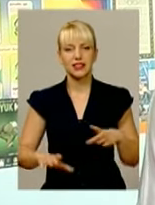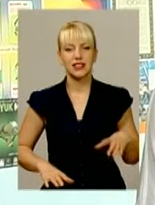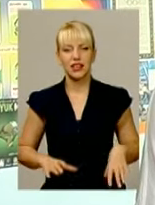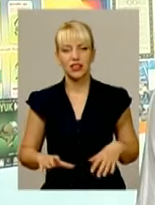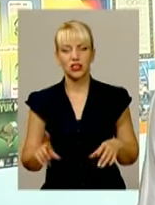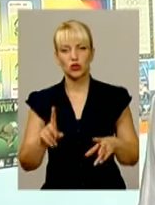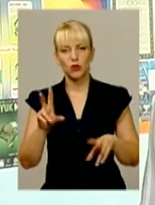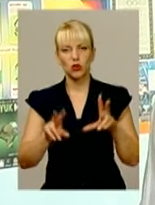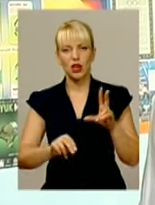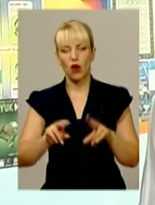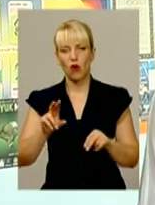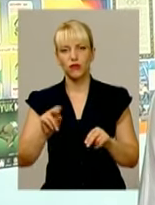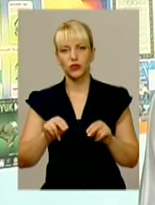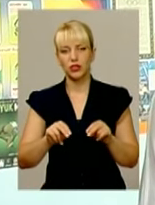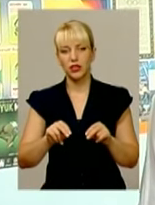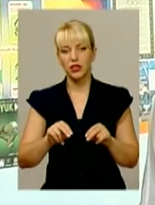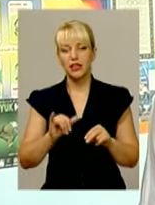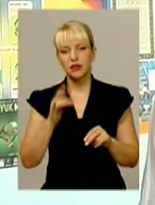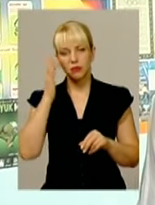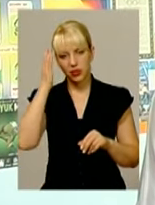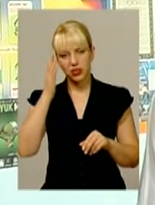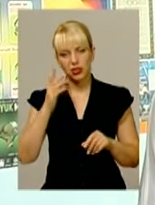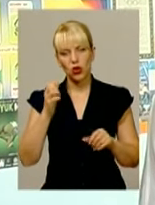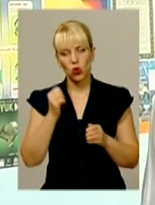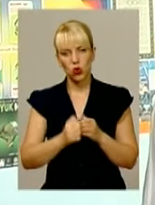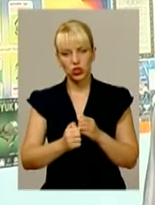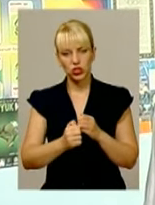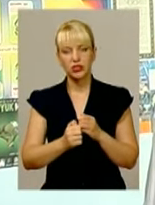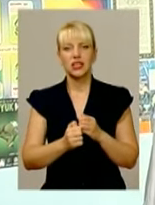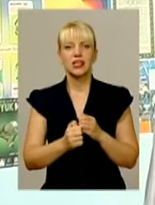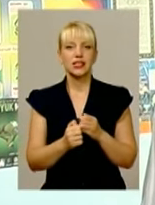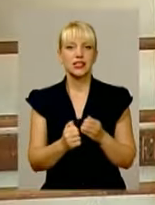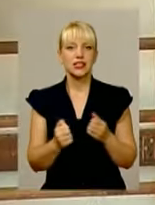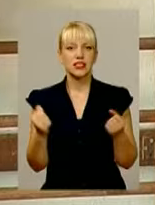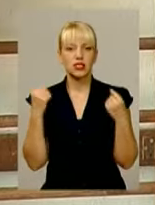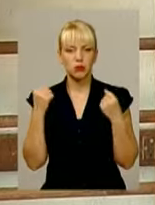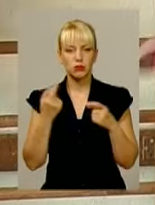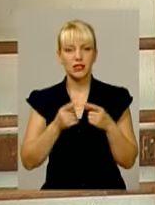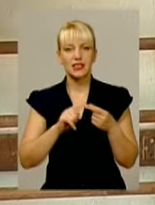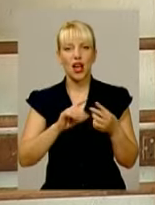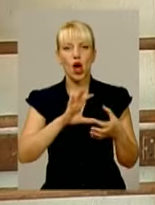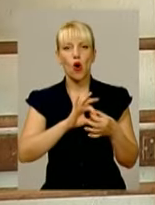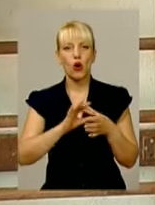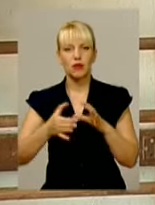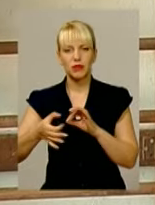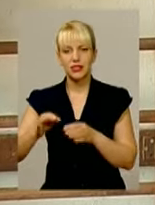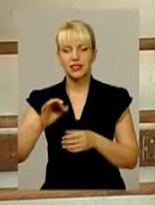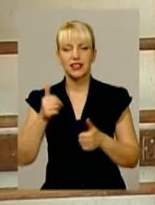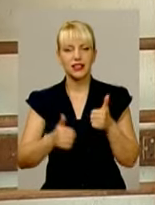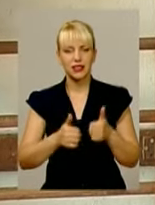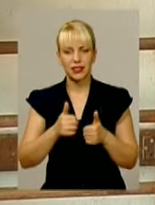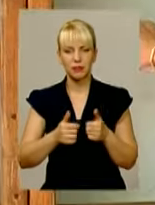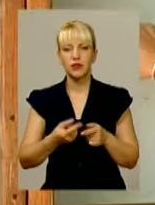розраховує і мріє кожен спортсмен – це олімпійські ігри. Тренер Марини Бех переконаний, що його